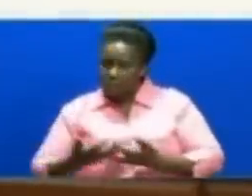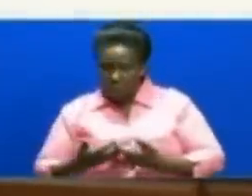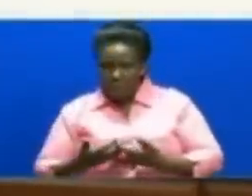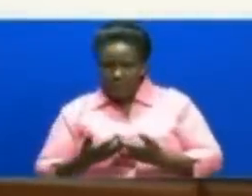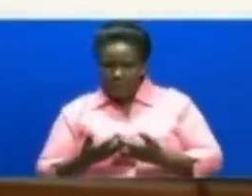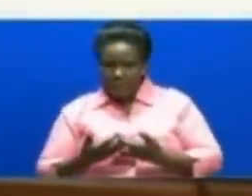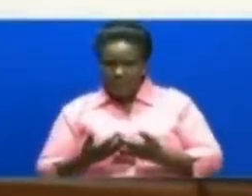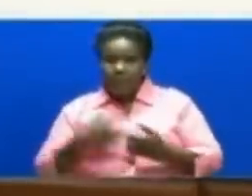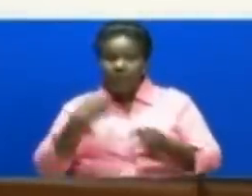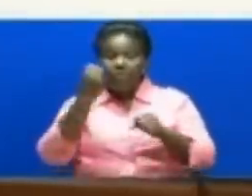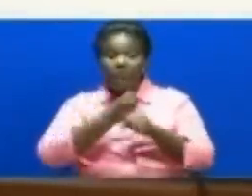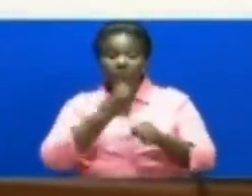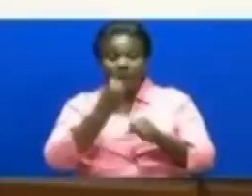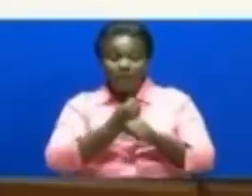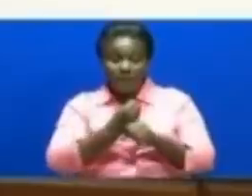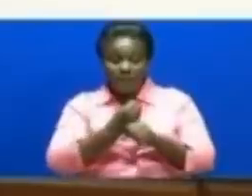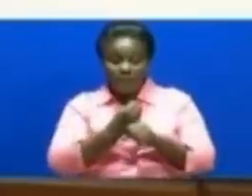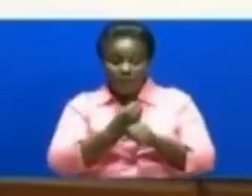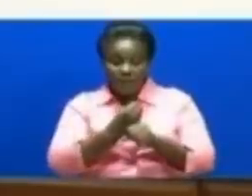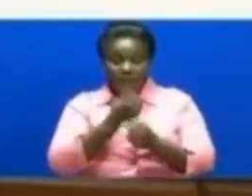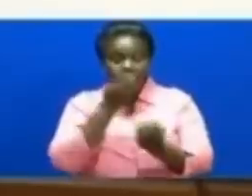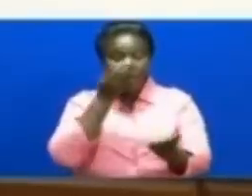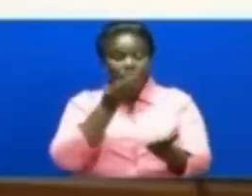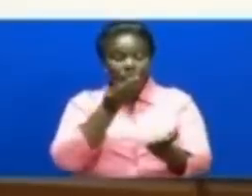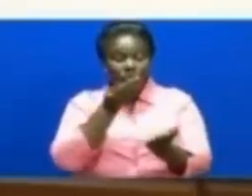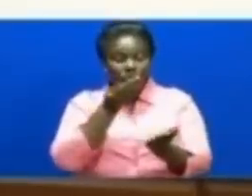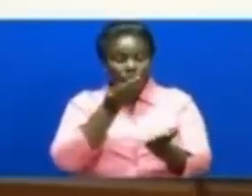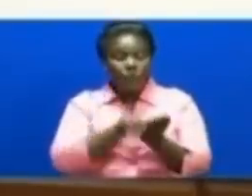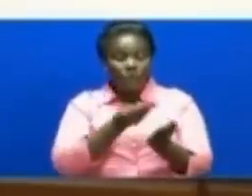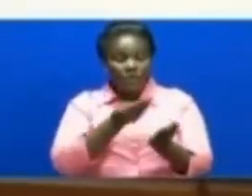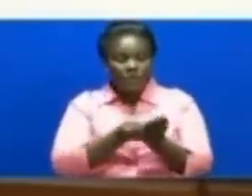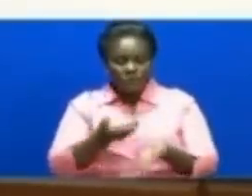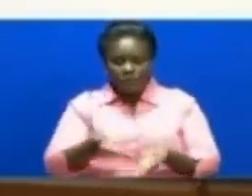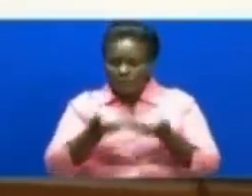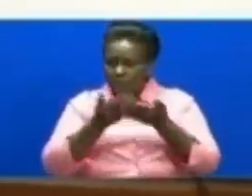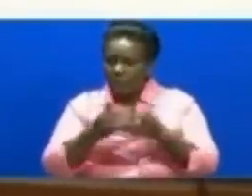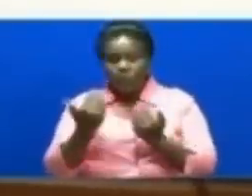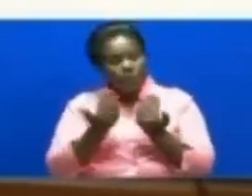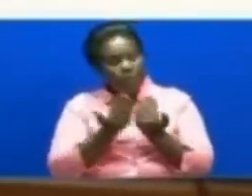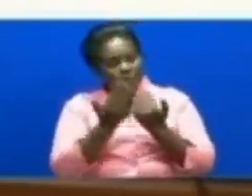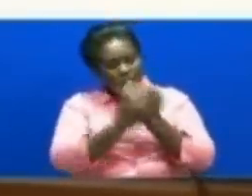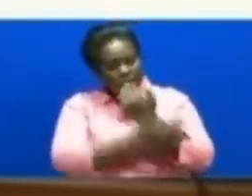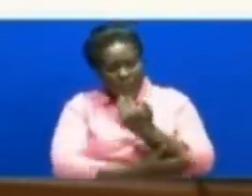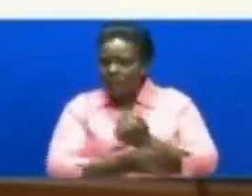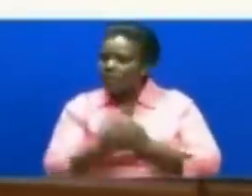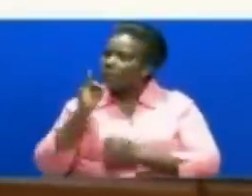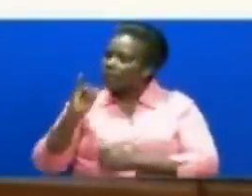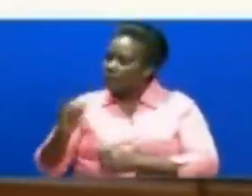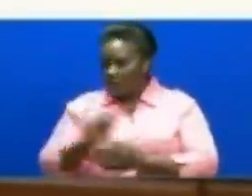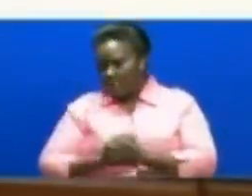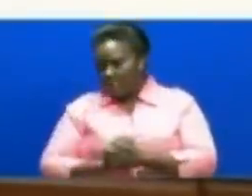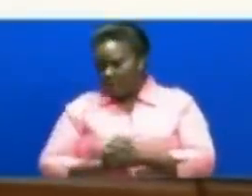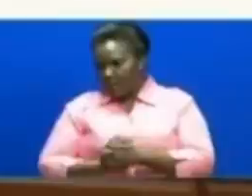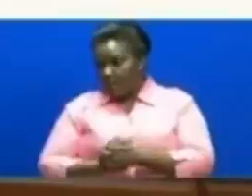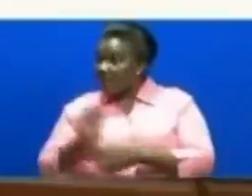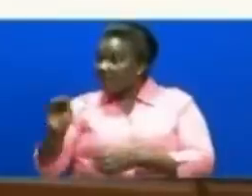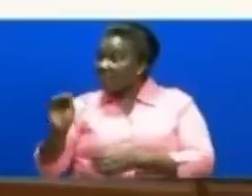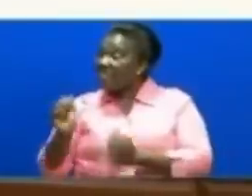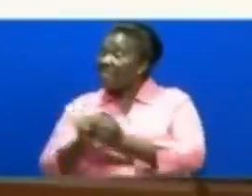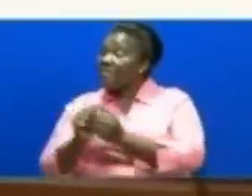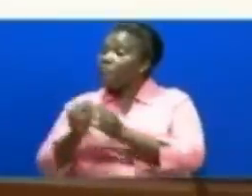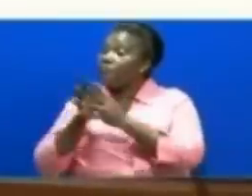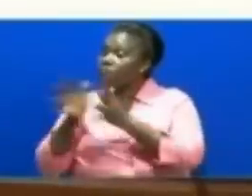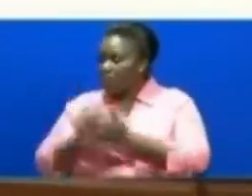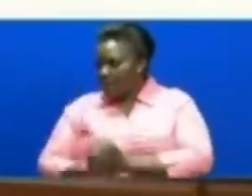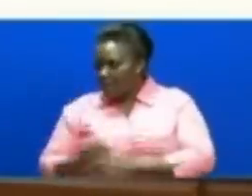limefanyika ambeli ya ushahidi wa msaidizu wangu Waliomba musamaha nikawambia hapana Hili ni jambo ambalo ni kubwa Mamlaka ya mapata Tanzania